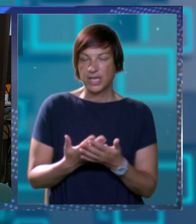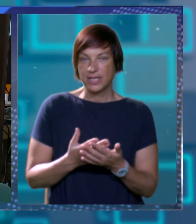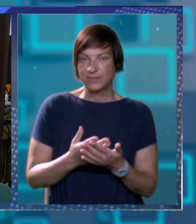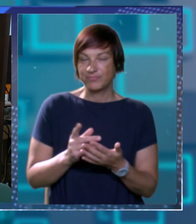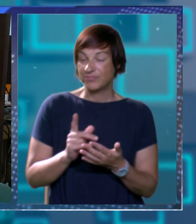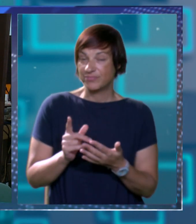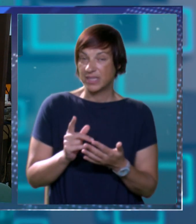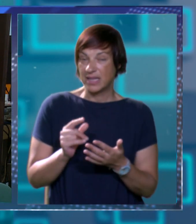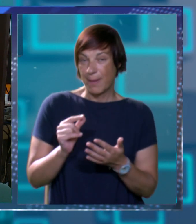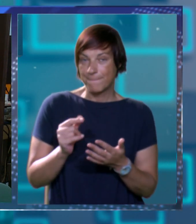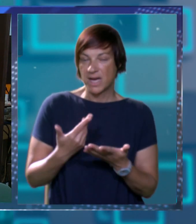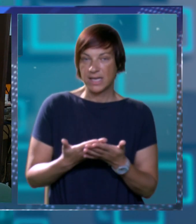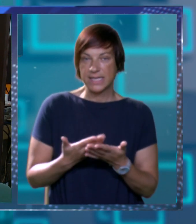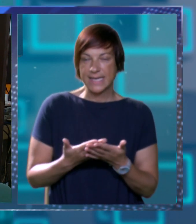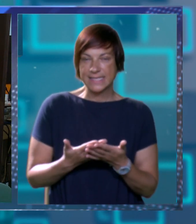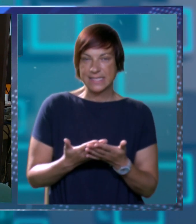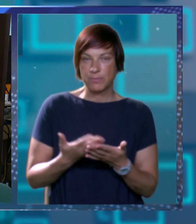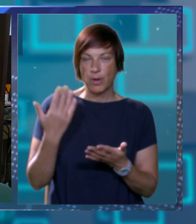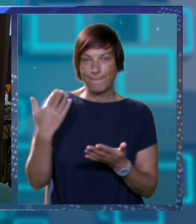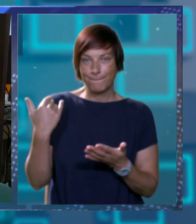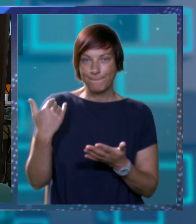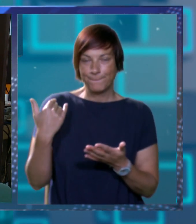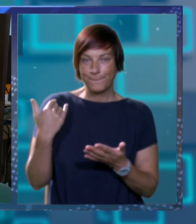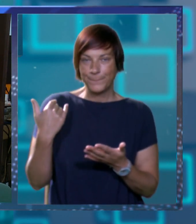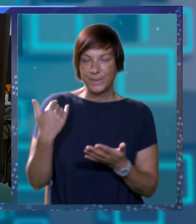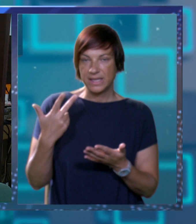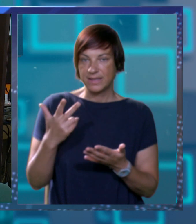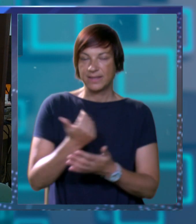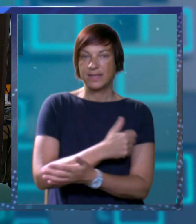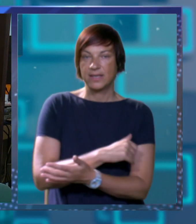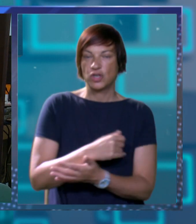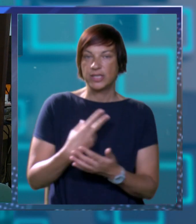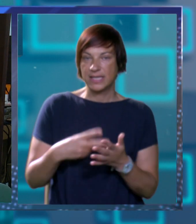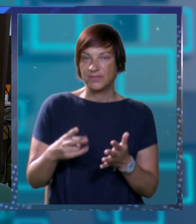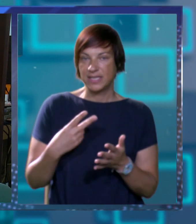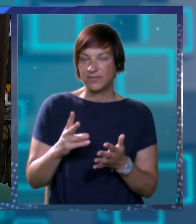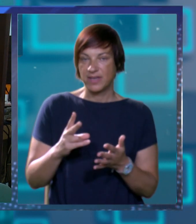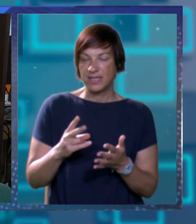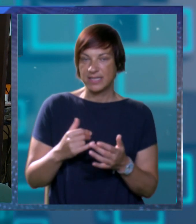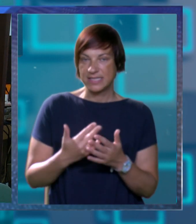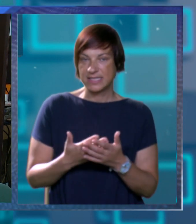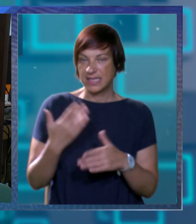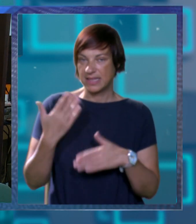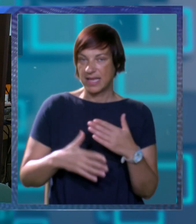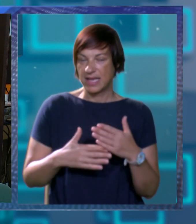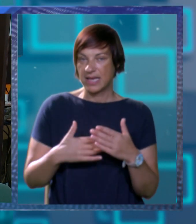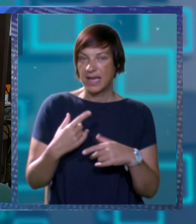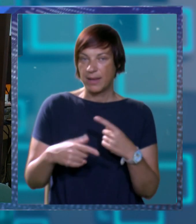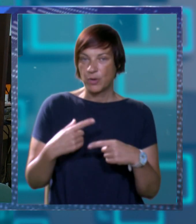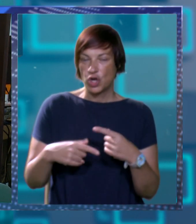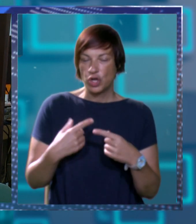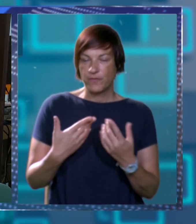nije beznačajan pad. Recimo prije tri godine 2020. U ovo doba znači krajem